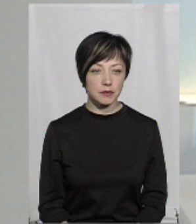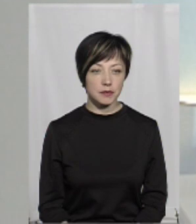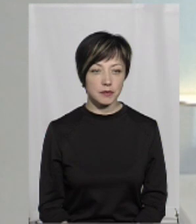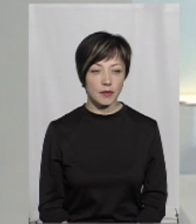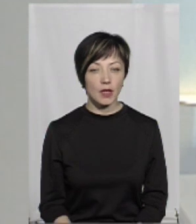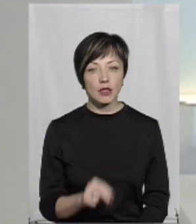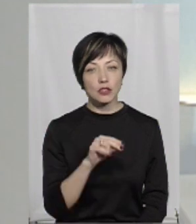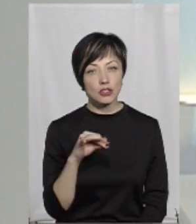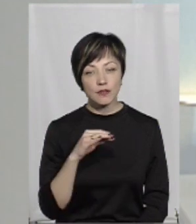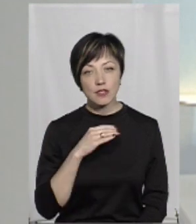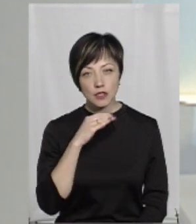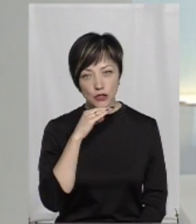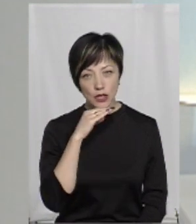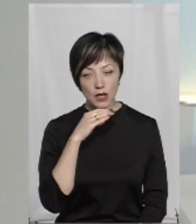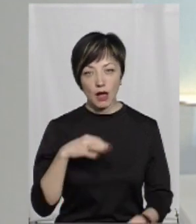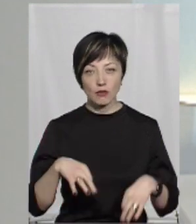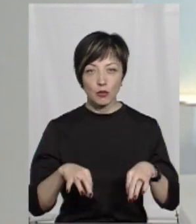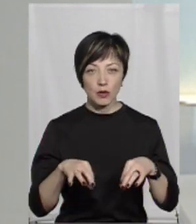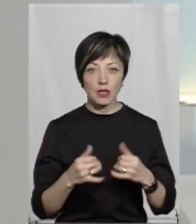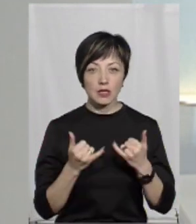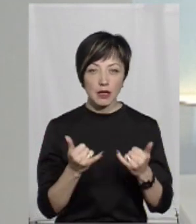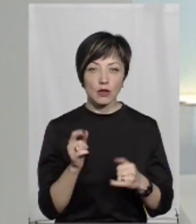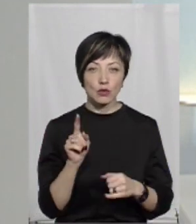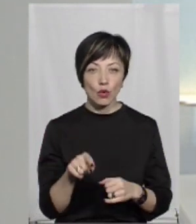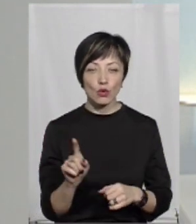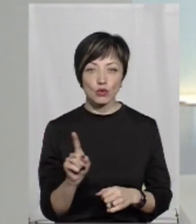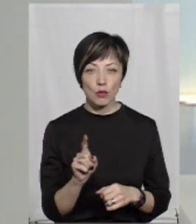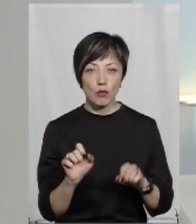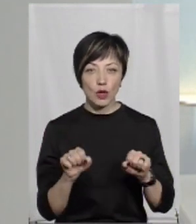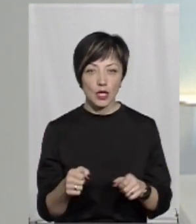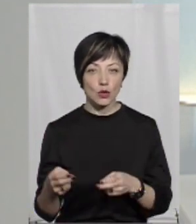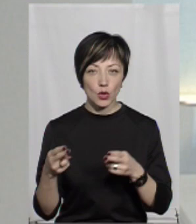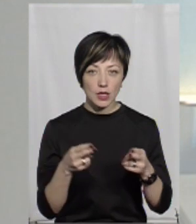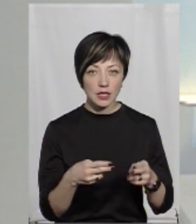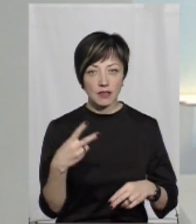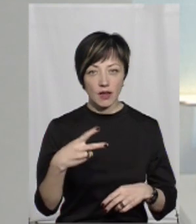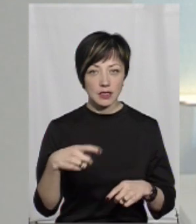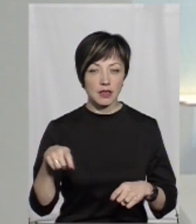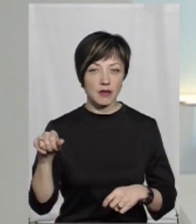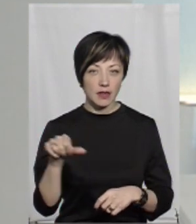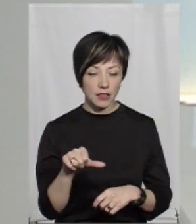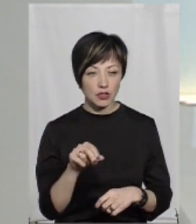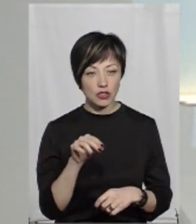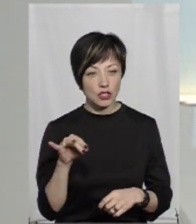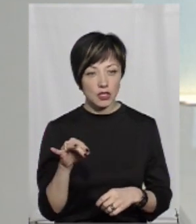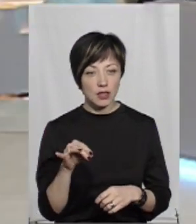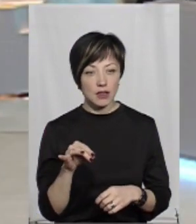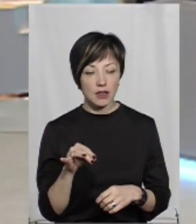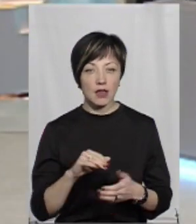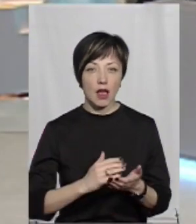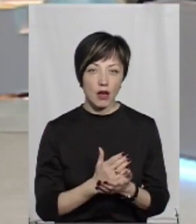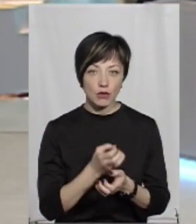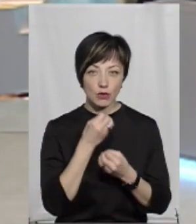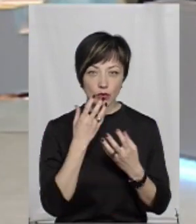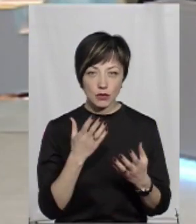Чи вистачає автомобілів для того, щоб вони могли доїхати за 20 хвилин? Чи вони належної